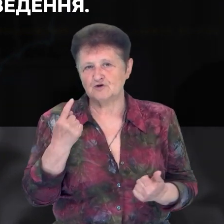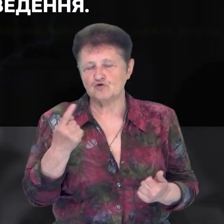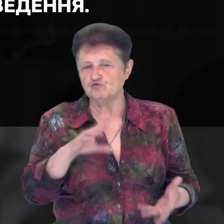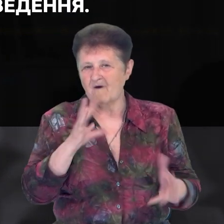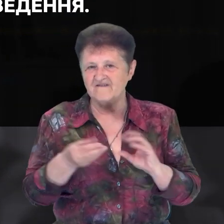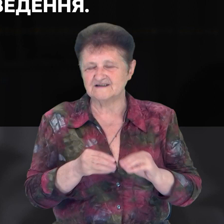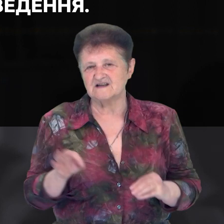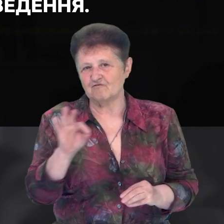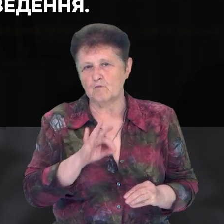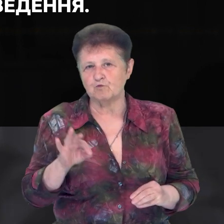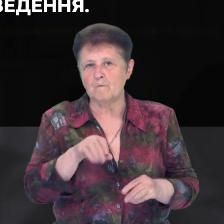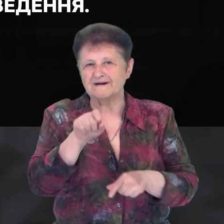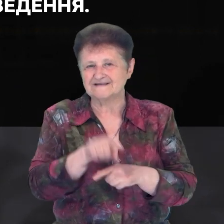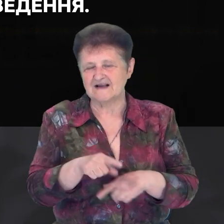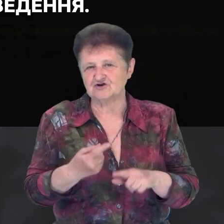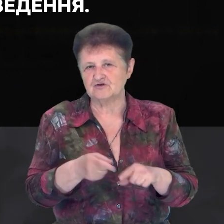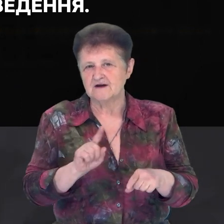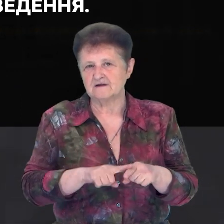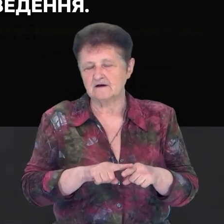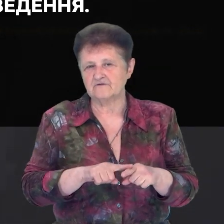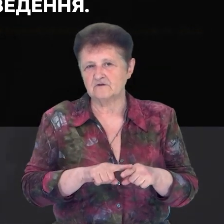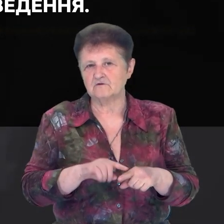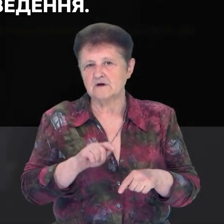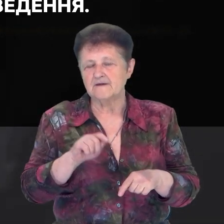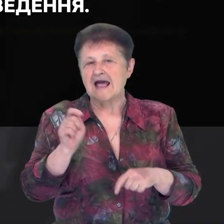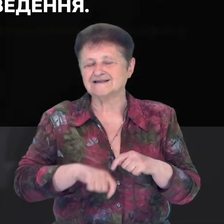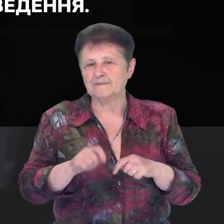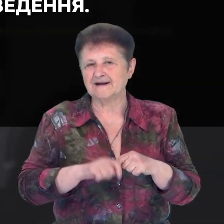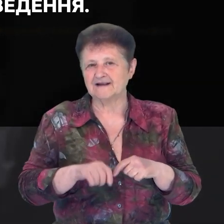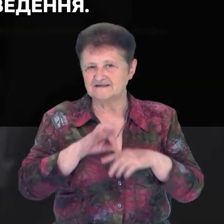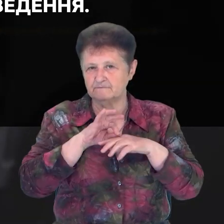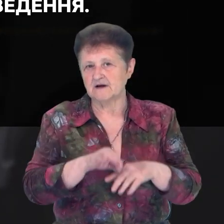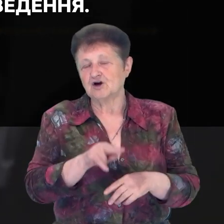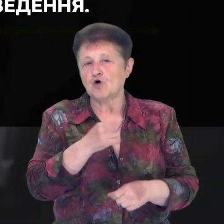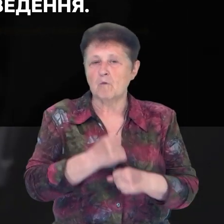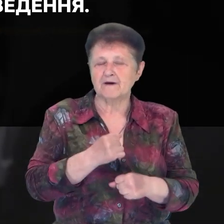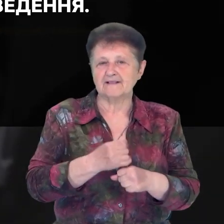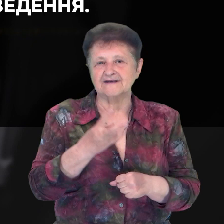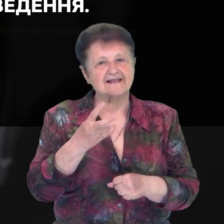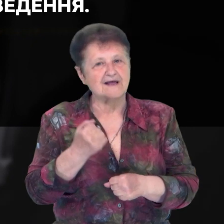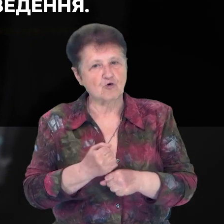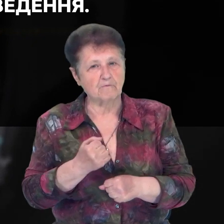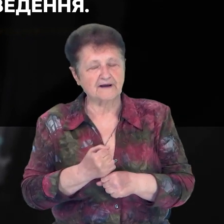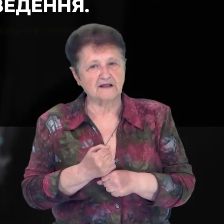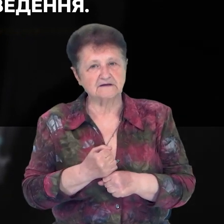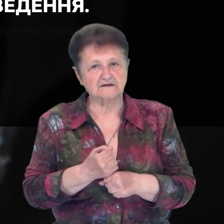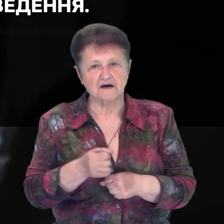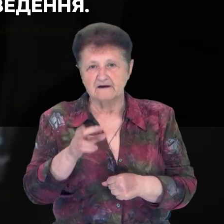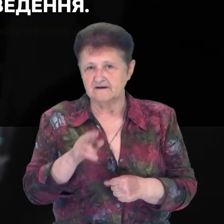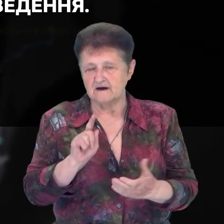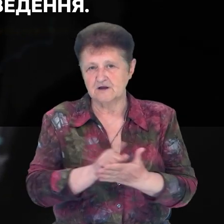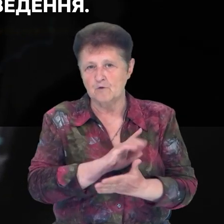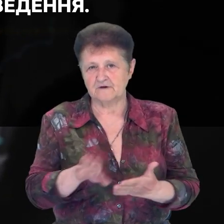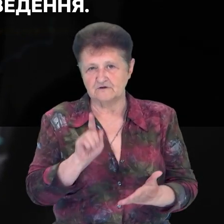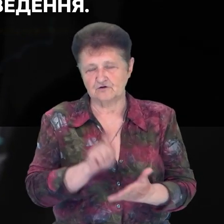висновку про призначення і проведення даної експертизи. Чи робилося, чи не робилося, я ж не обов